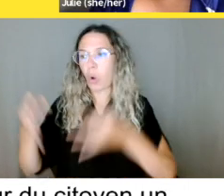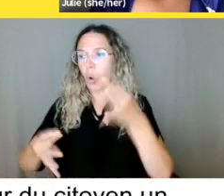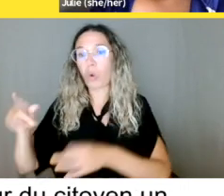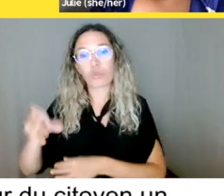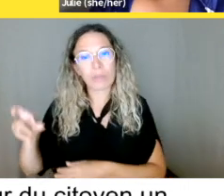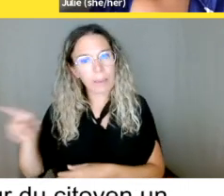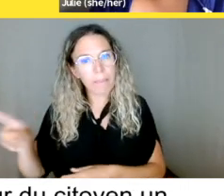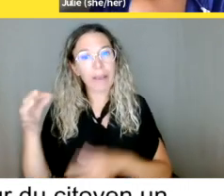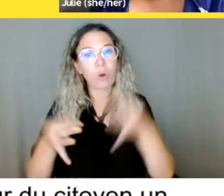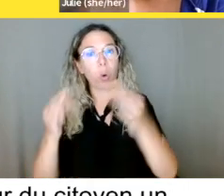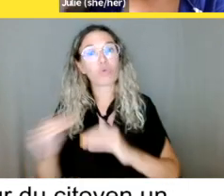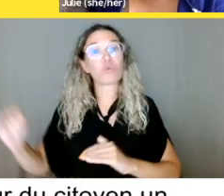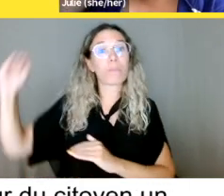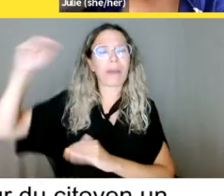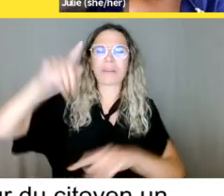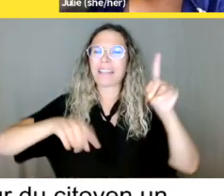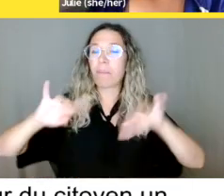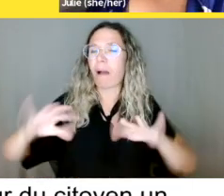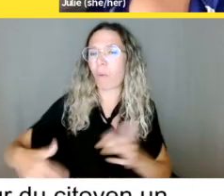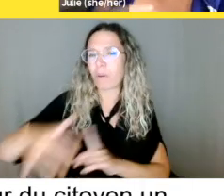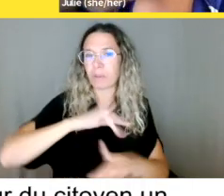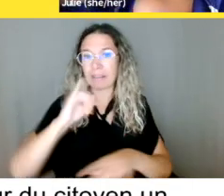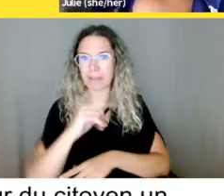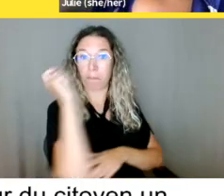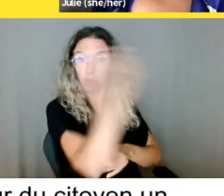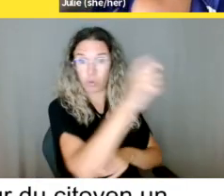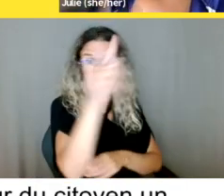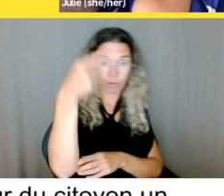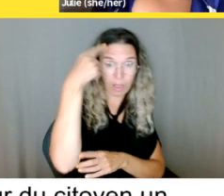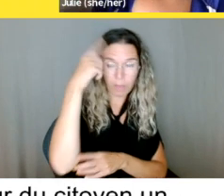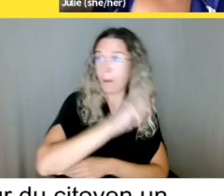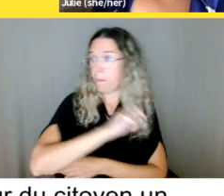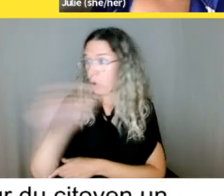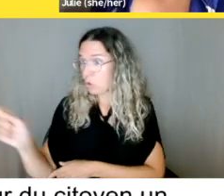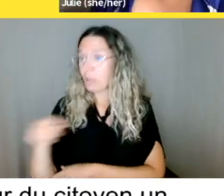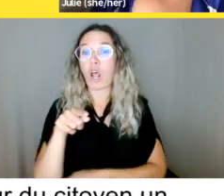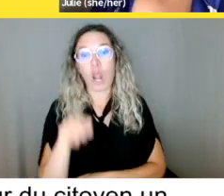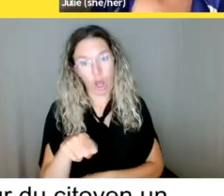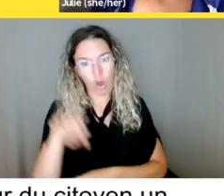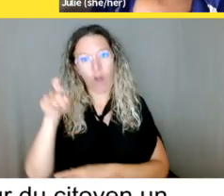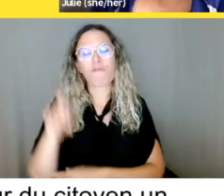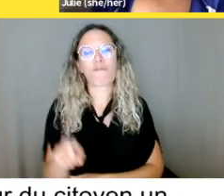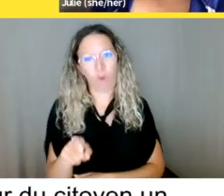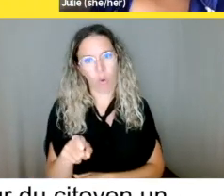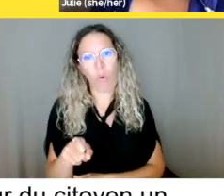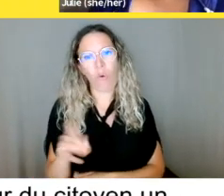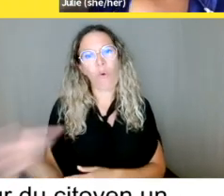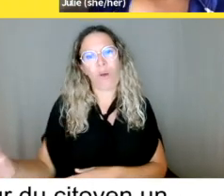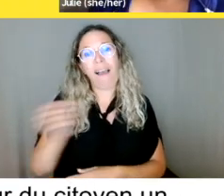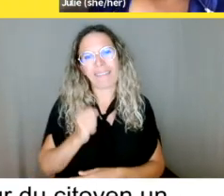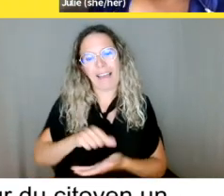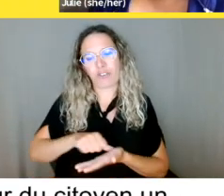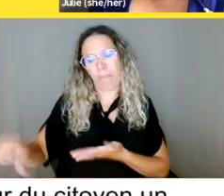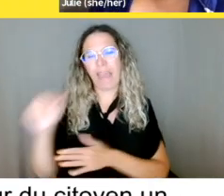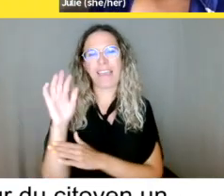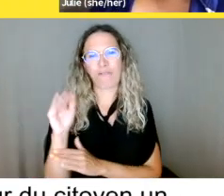devoir engager, payer votre avocat, avocate. Par contre, il y